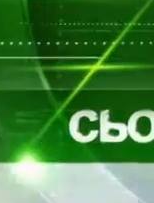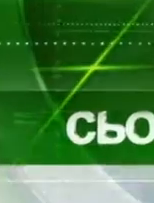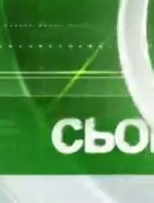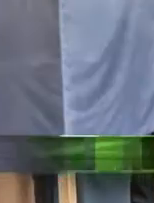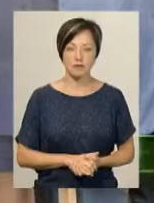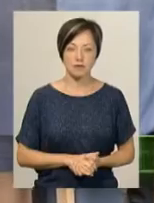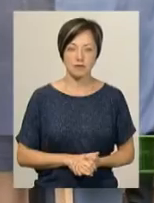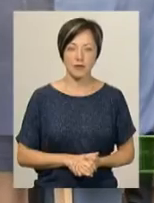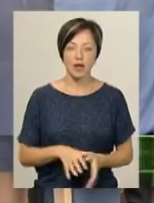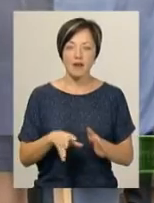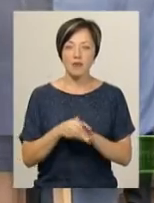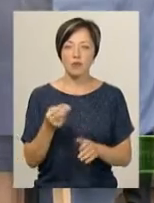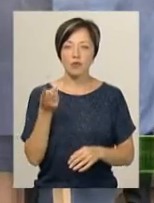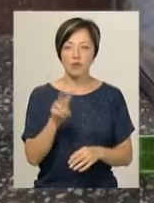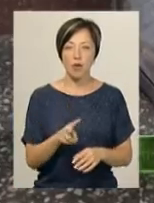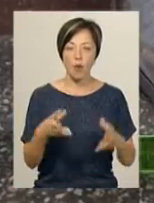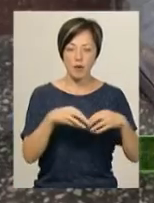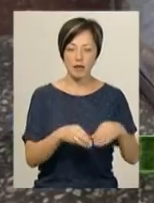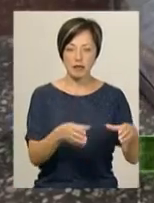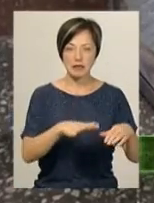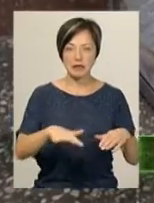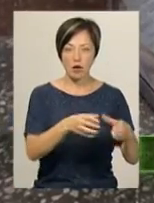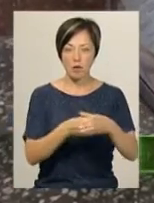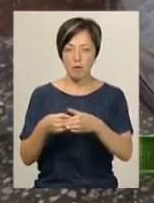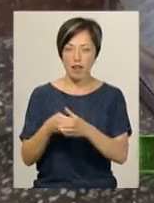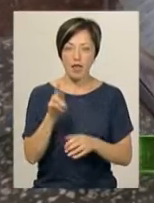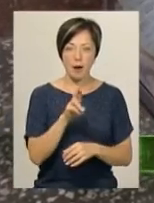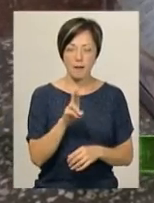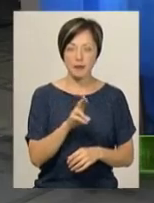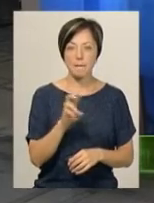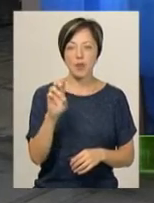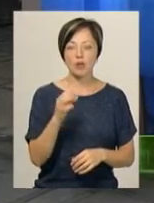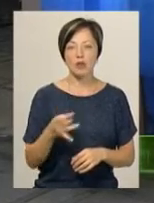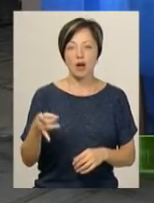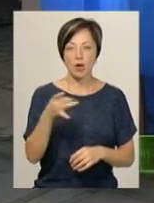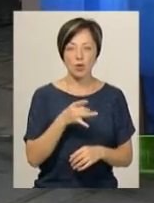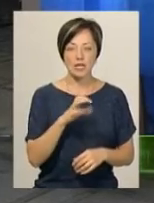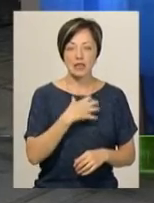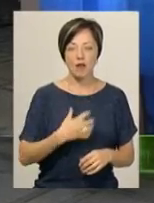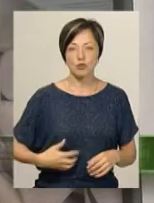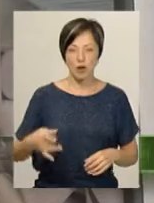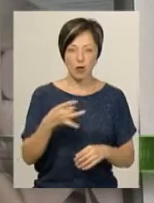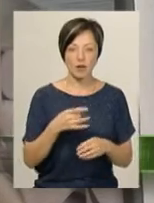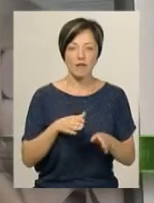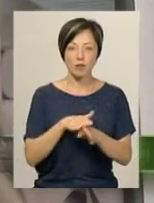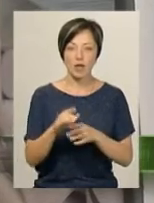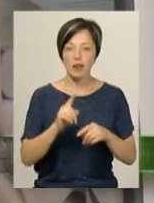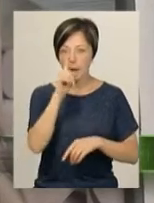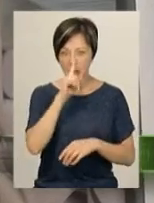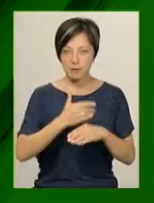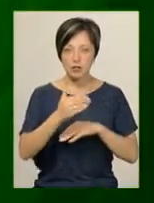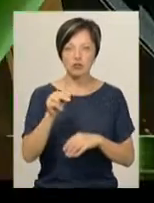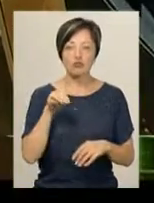Вибори до двох об'єднувих тергромад Ямпільського і Білогірського району та Улашанівського і Славуцького відбудуться на місяць пізніше, ніж